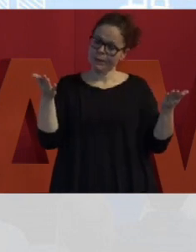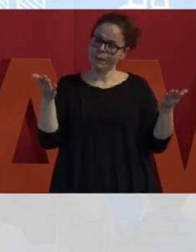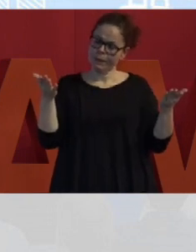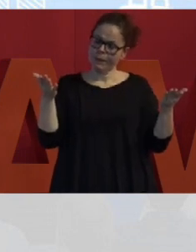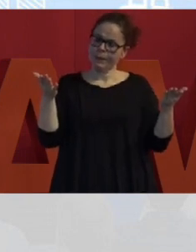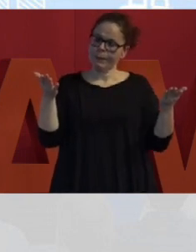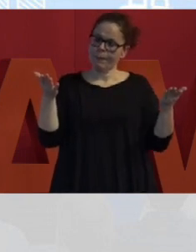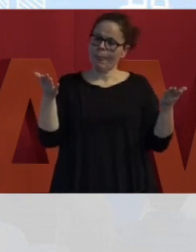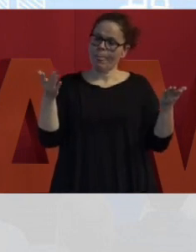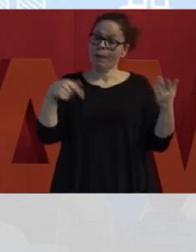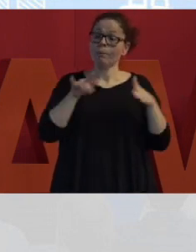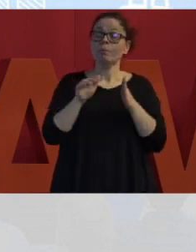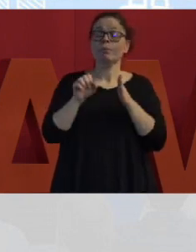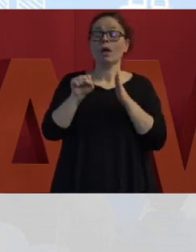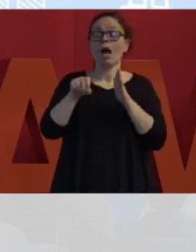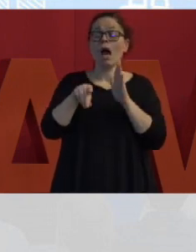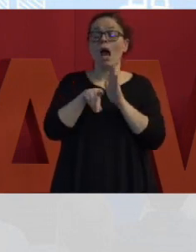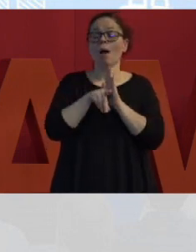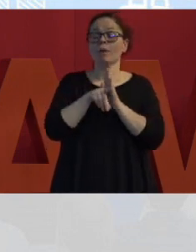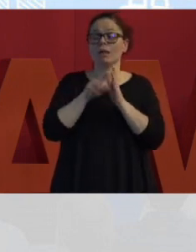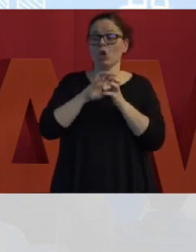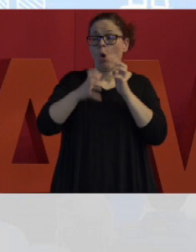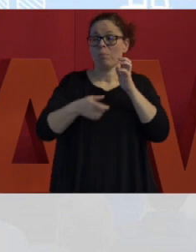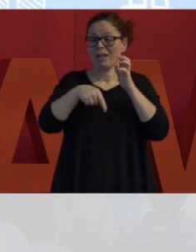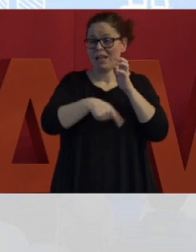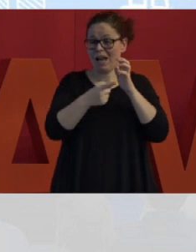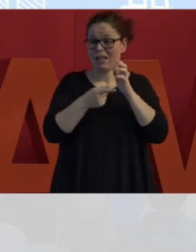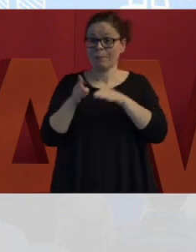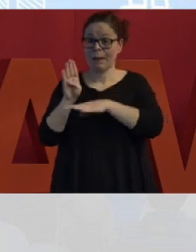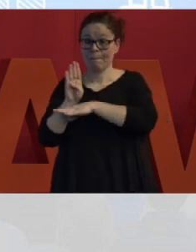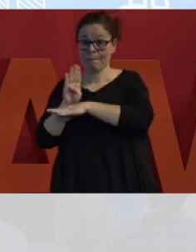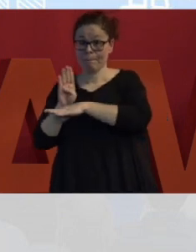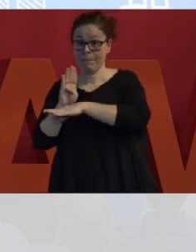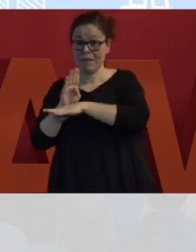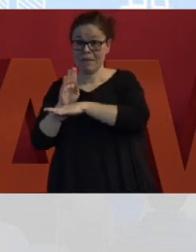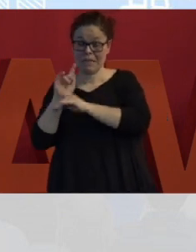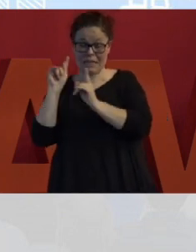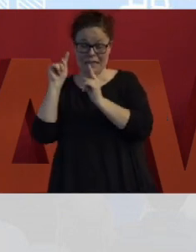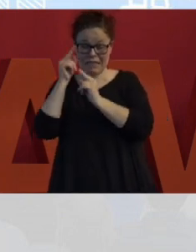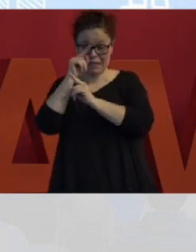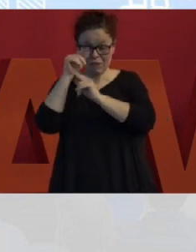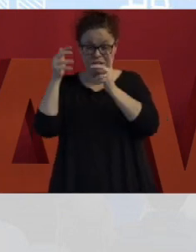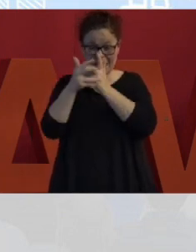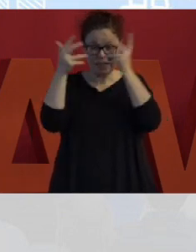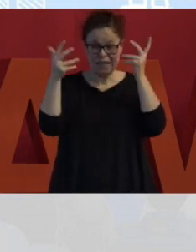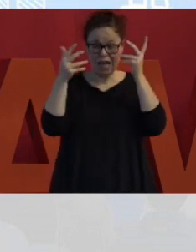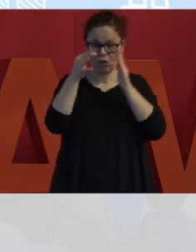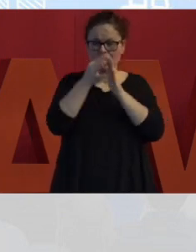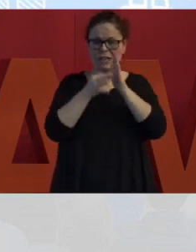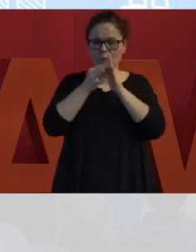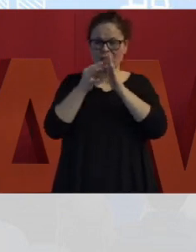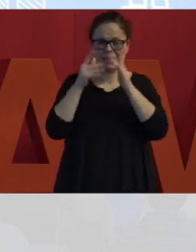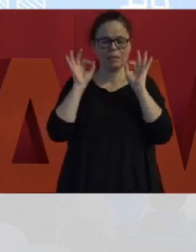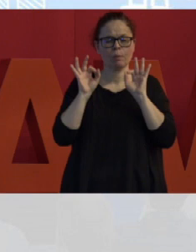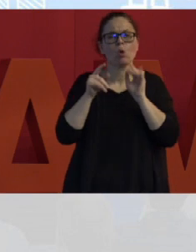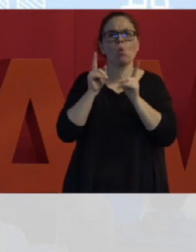applicazioni complesse sia difficile per il business avere chiaro i suoi requisiti fin dall'inizio